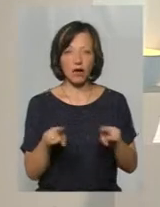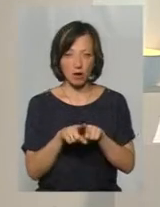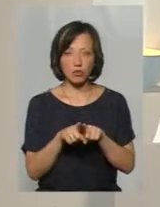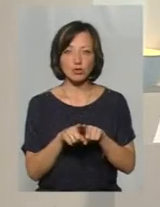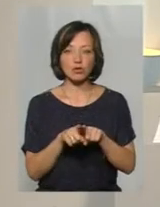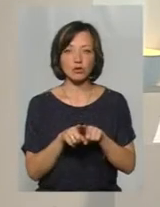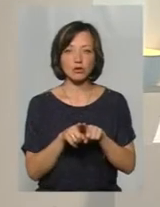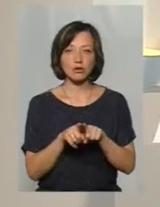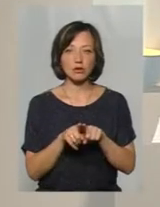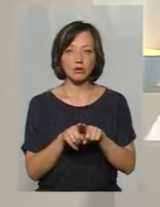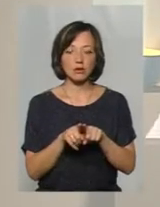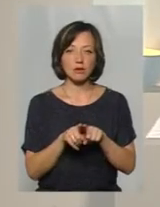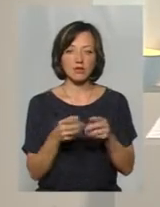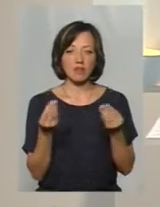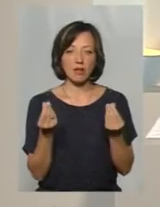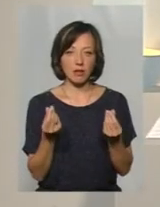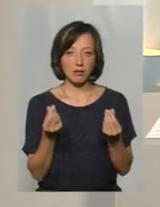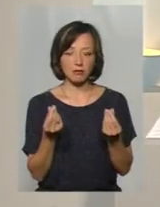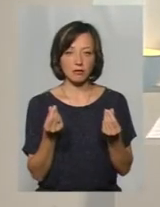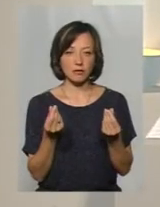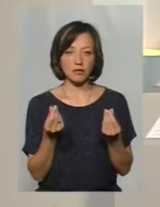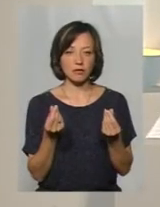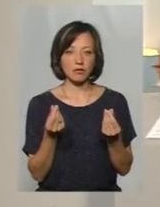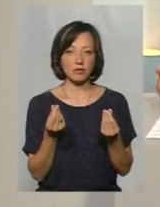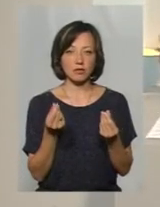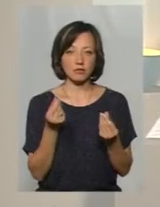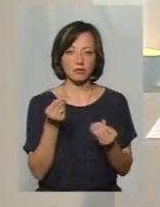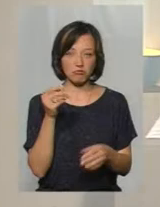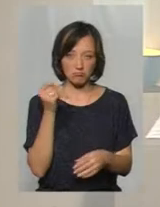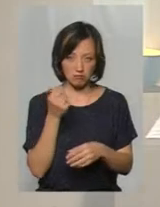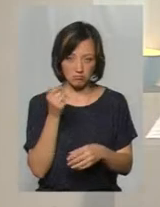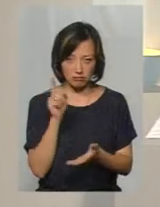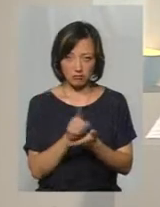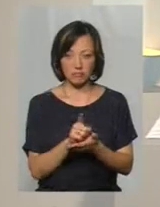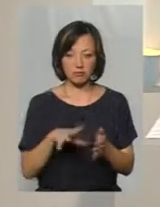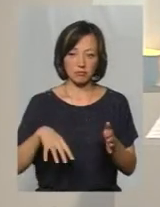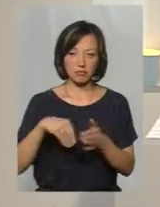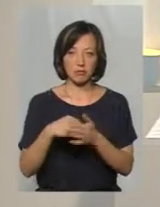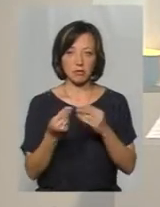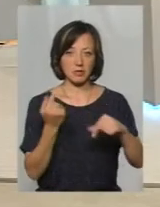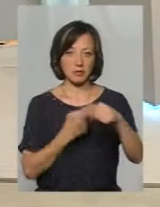фінансове зобов'язання підприємця?